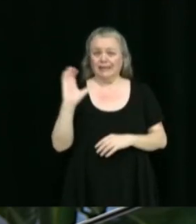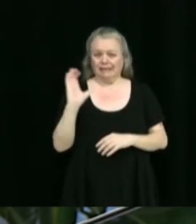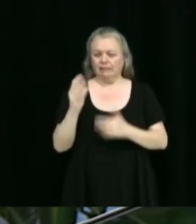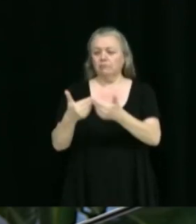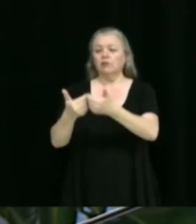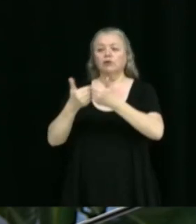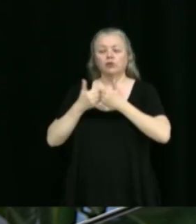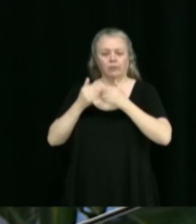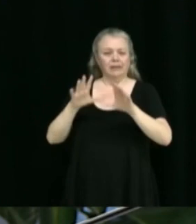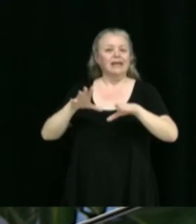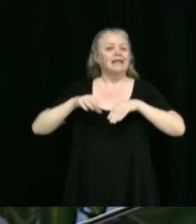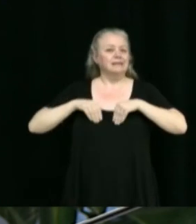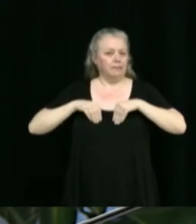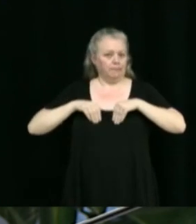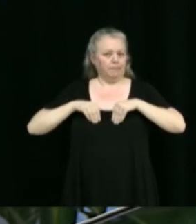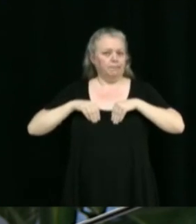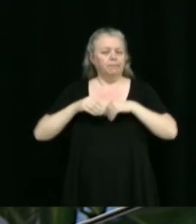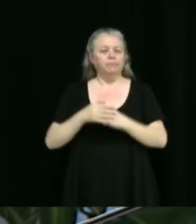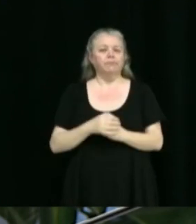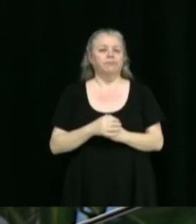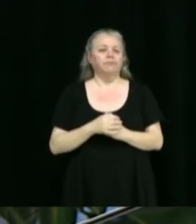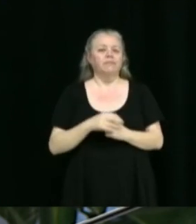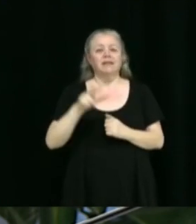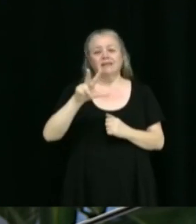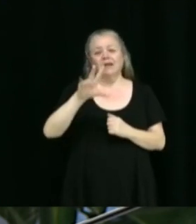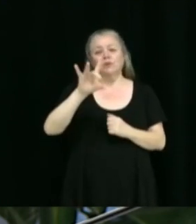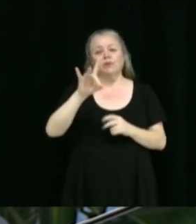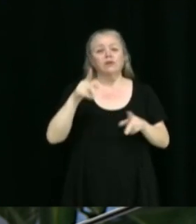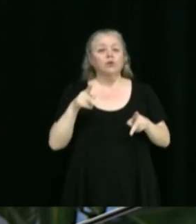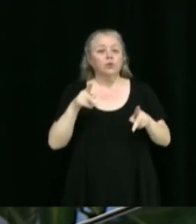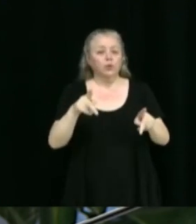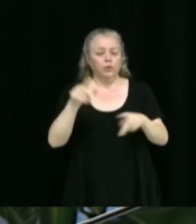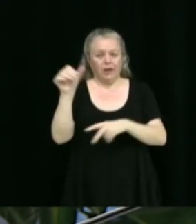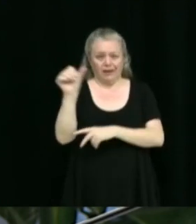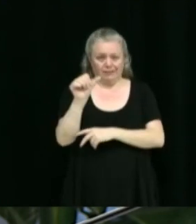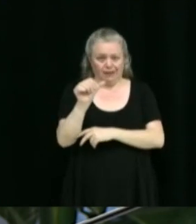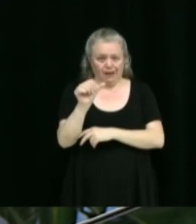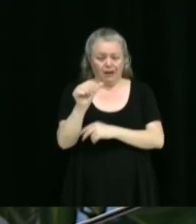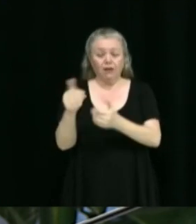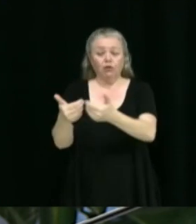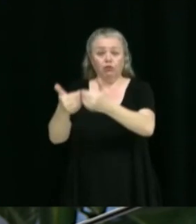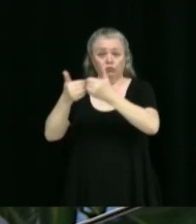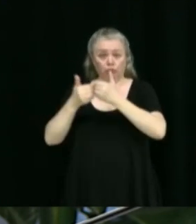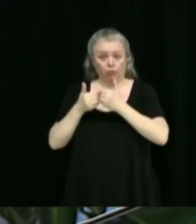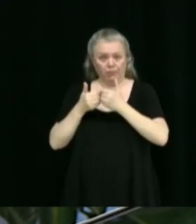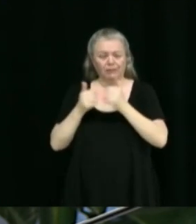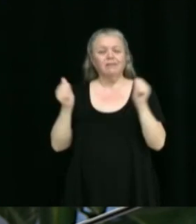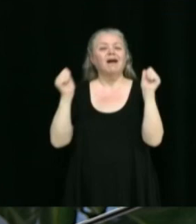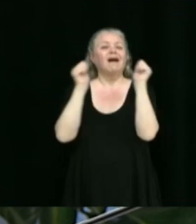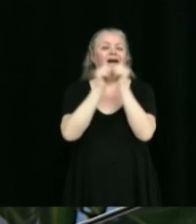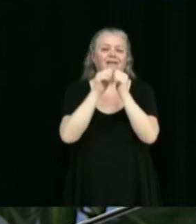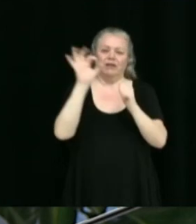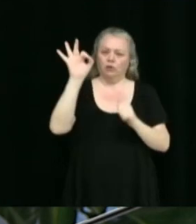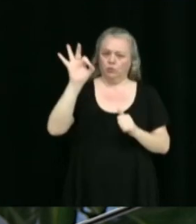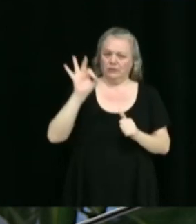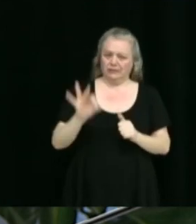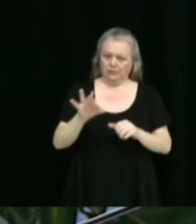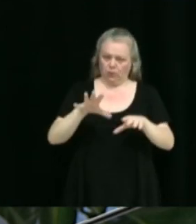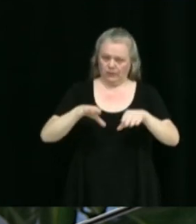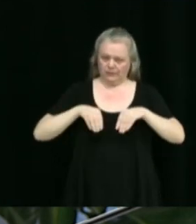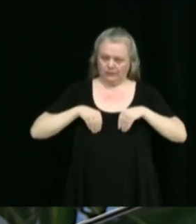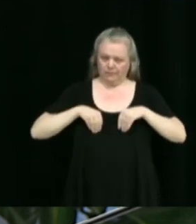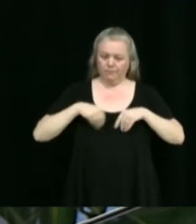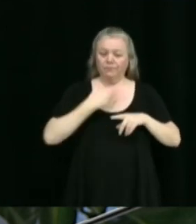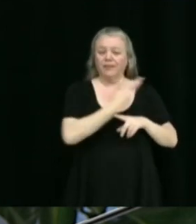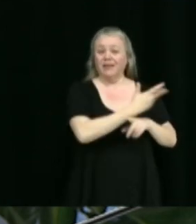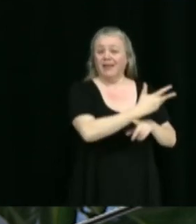telle que formulée. Le 38 rue Adélar, il s'agit d'accepter la demande aux conditions suivantes. La haie doit